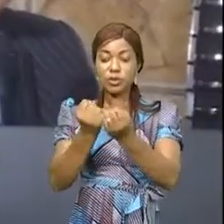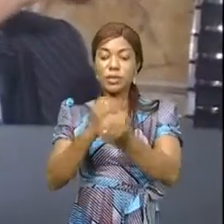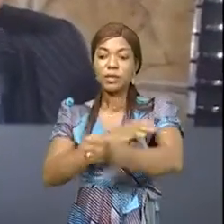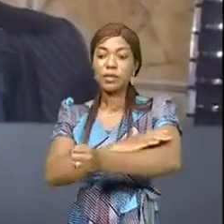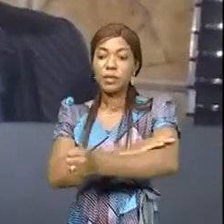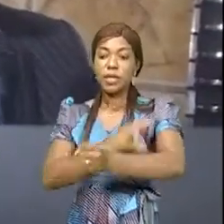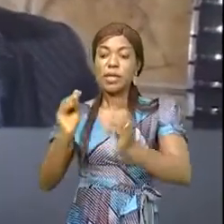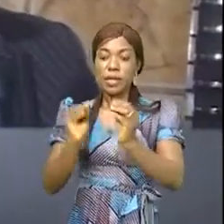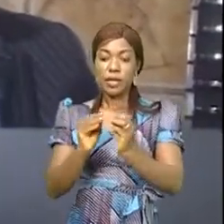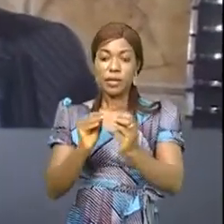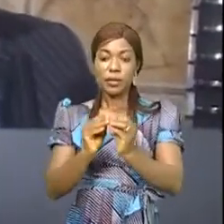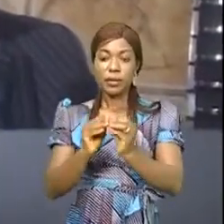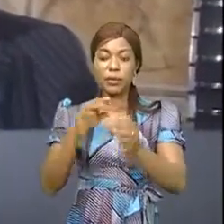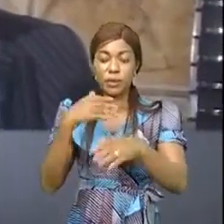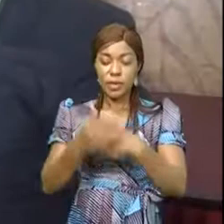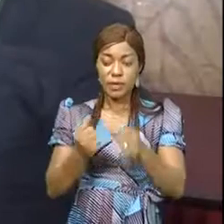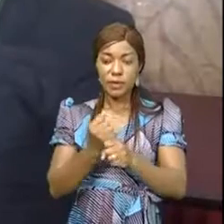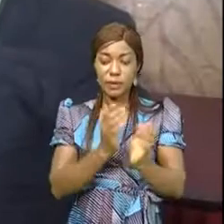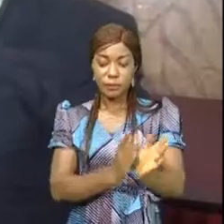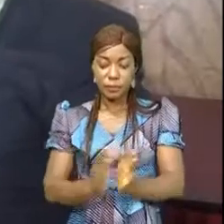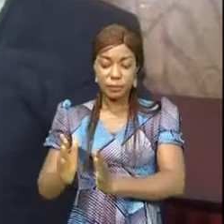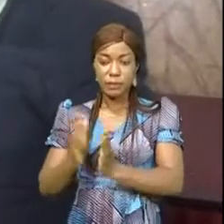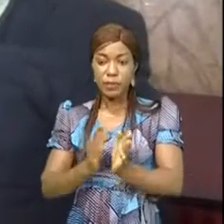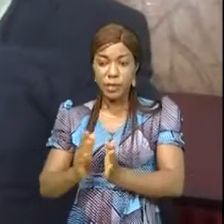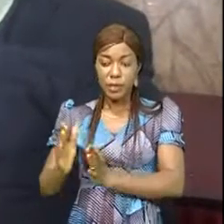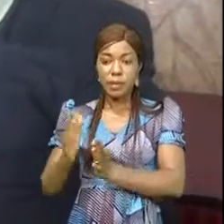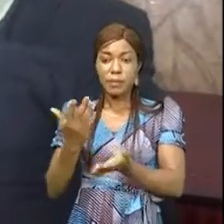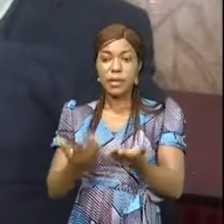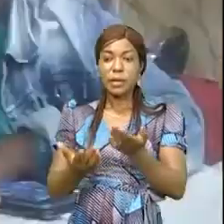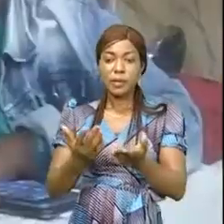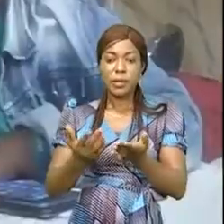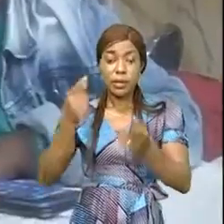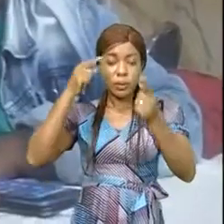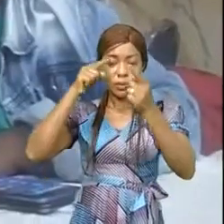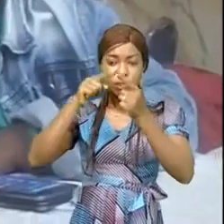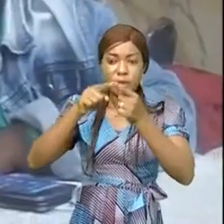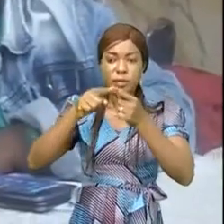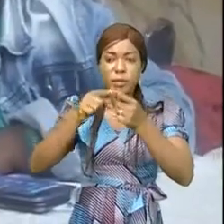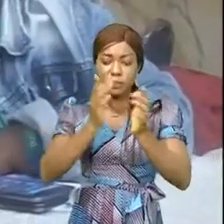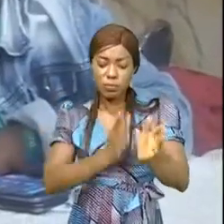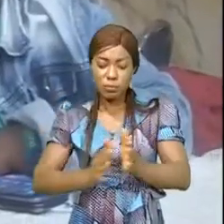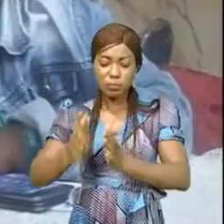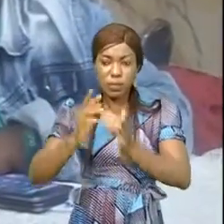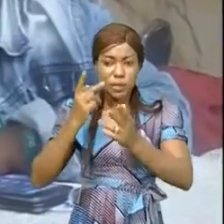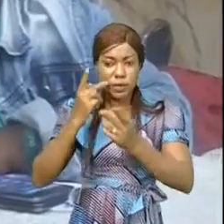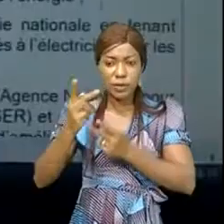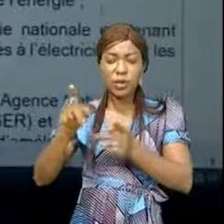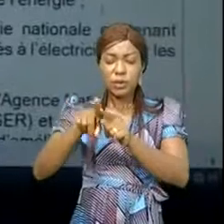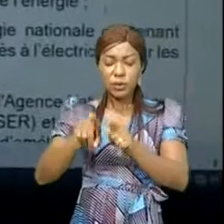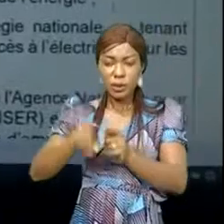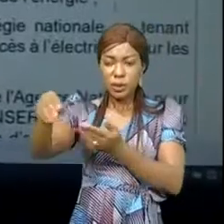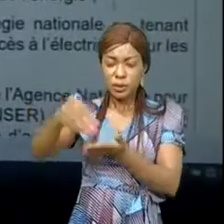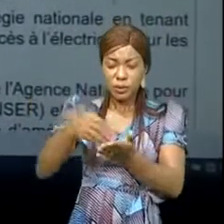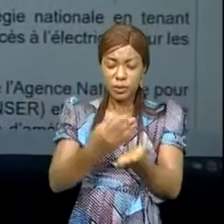se sont retrouvés en séance préparatoire selon les thématiques dans l'objectif d'harmoniser leur vue et contribution